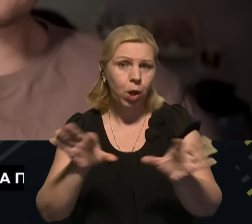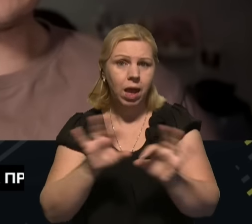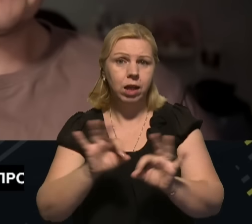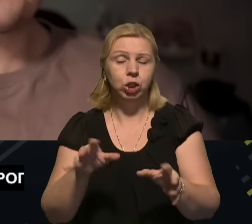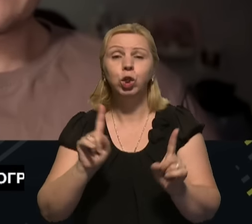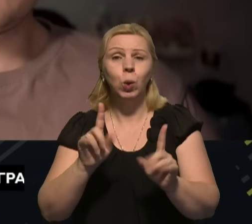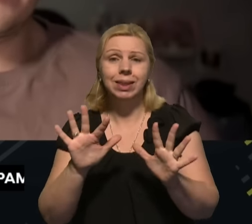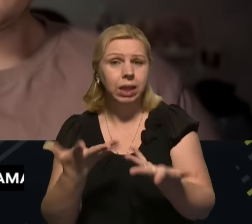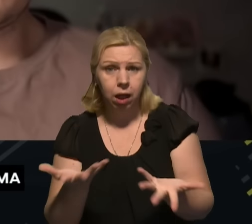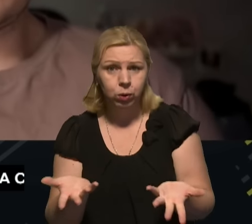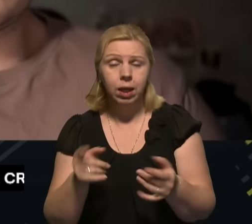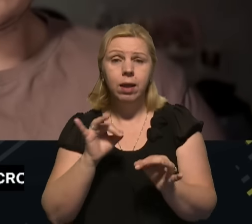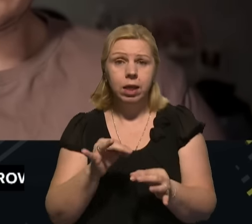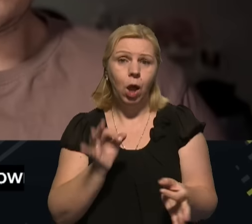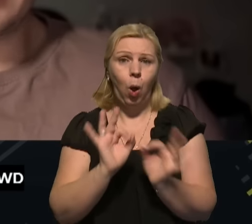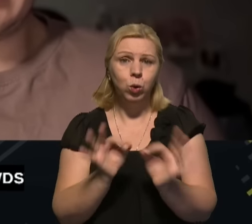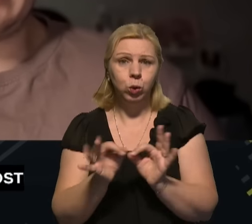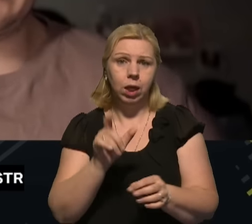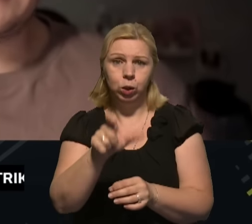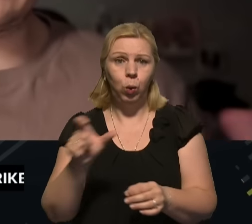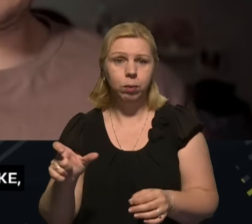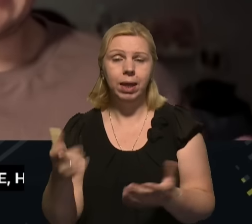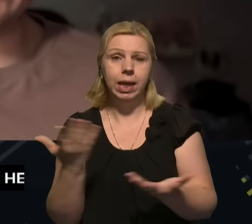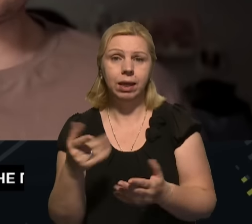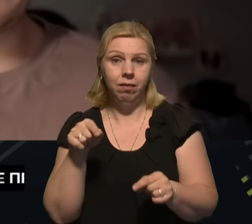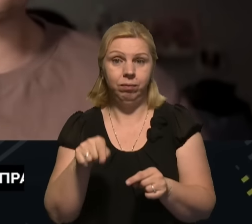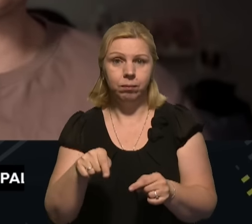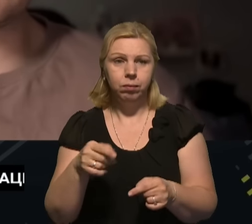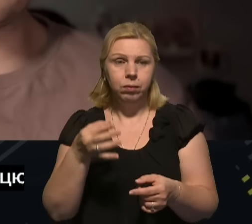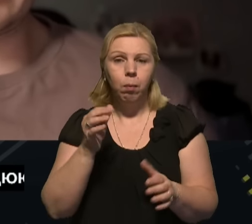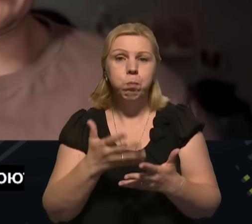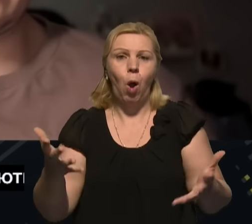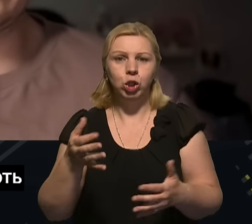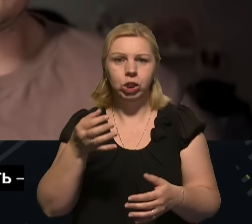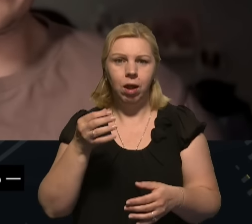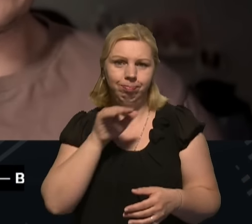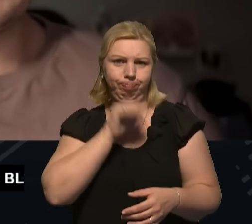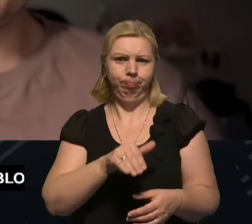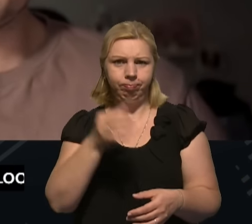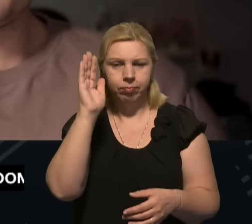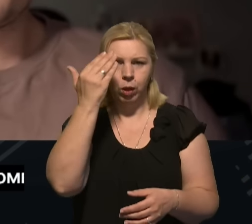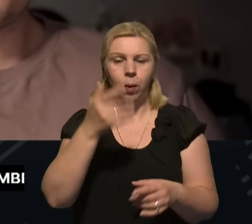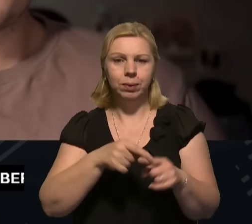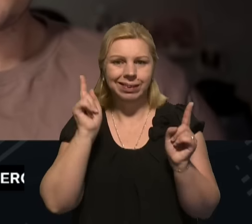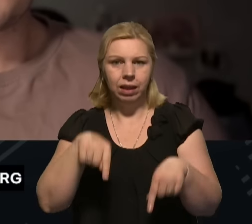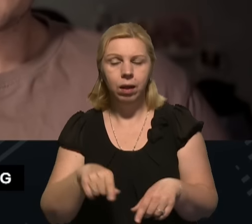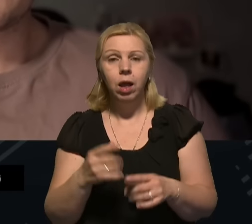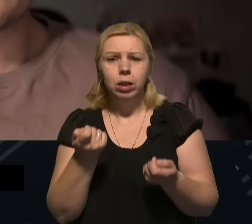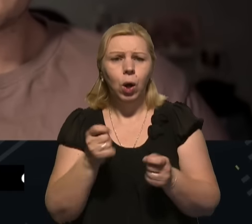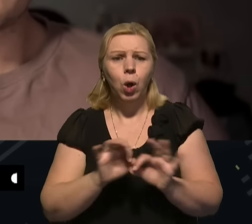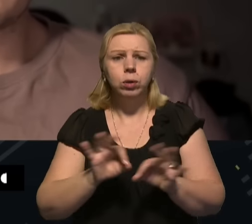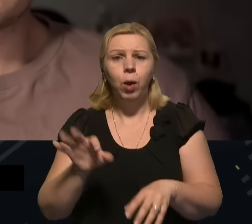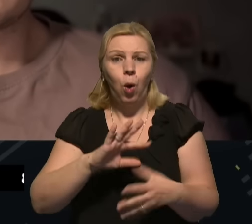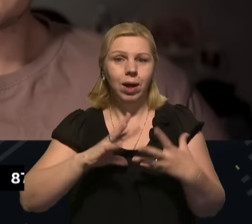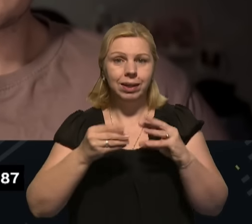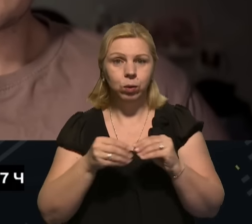сталося, ну і консультуйтеся з людьми, які в цій сфері, скажімо так, більш глибоко занурені. Ну і ще ви трохи розповіли про